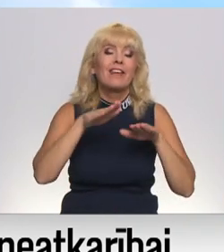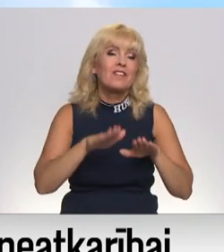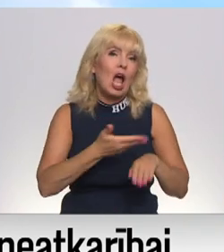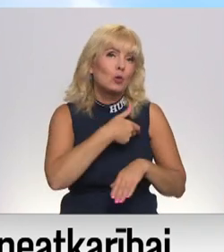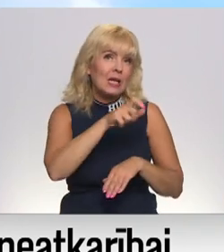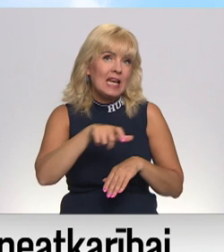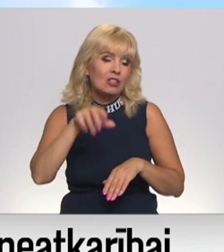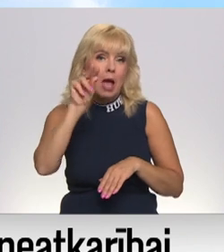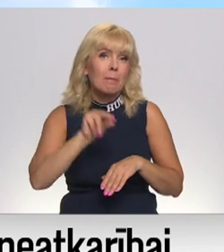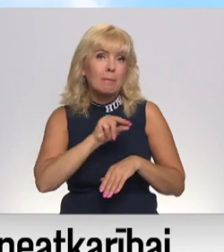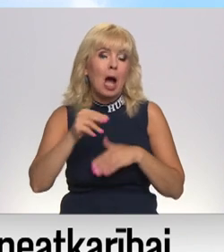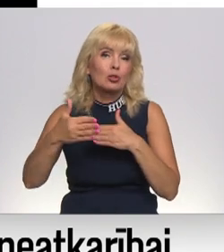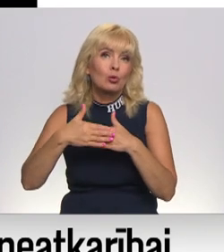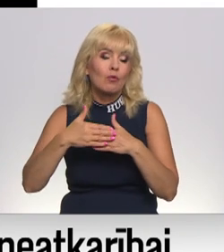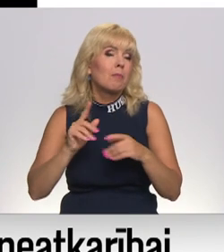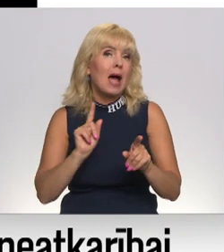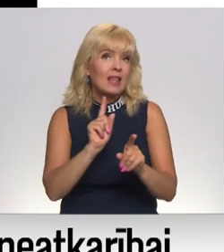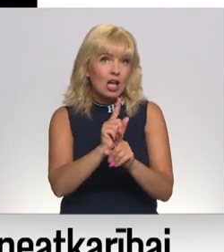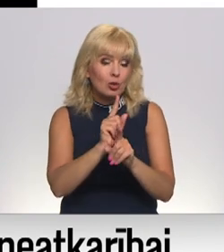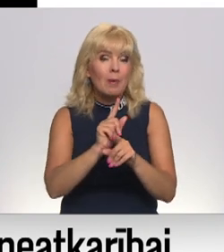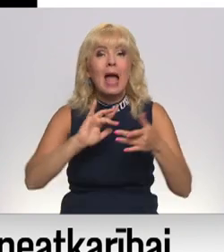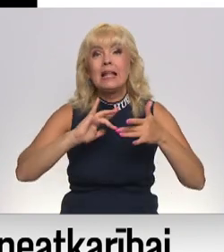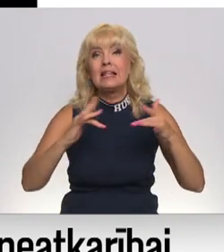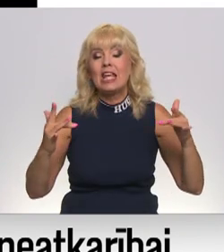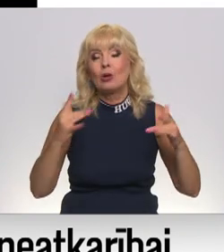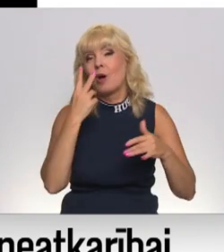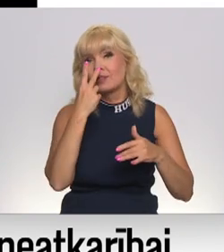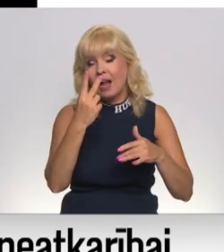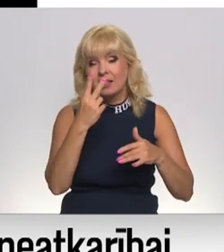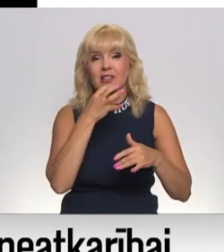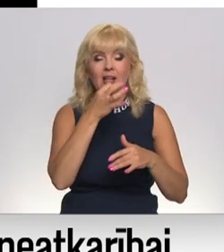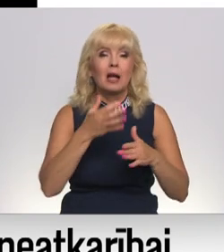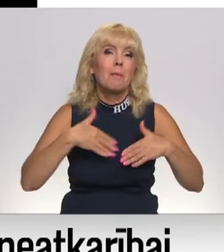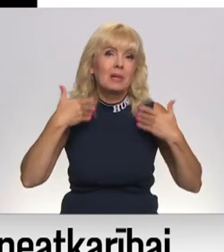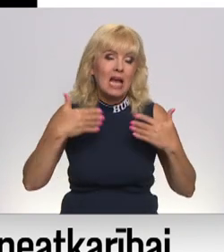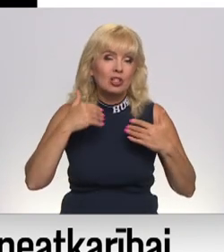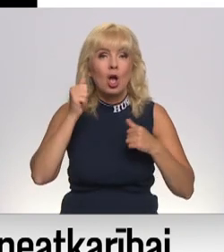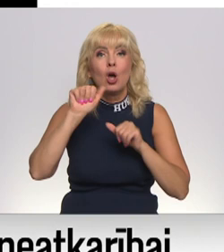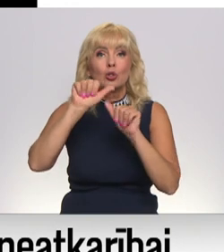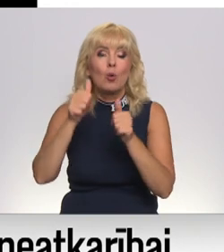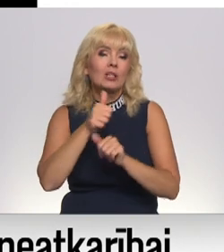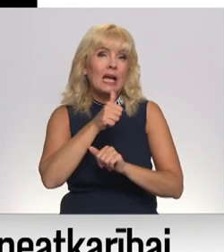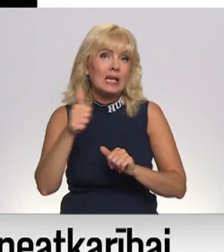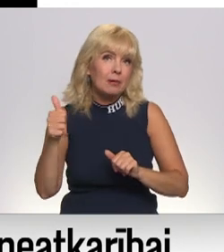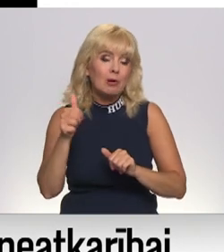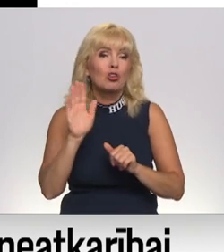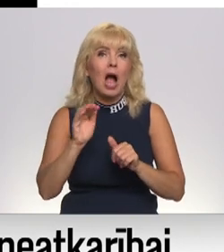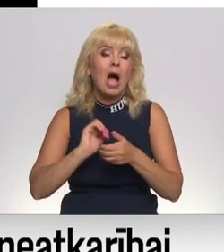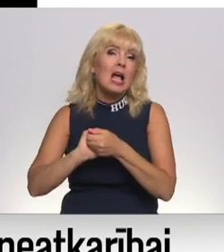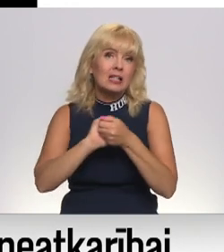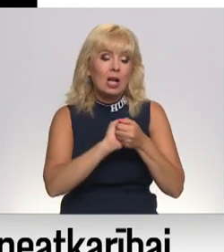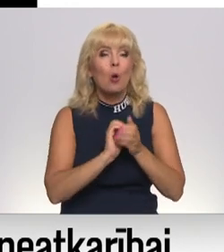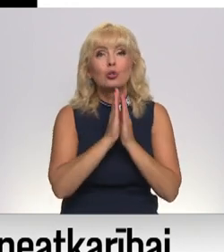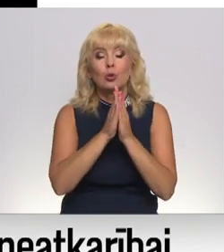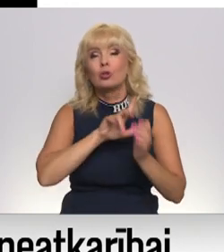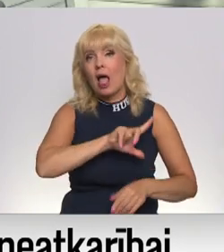iedzīvotājus baznīcas tūmā nesastopam, taču sociālajos tīklos viņi pauž gandarīmu, ka skulptūra ir īpaša loma, kā draudzas un lūdzas tā